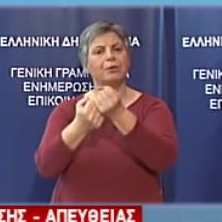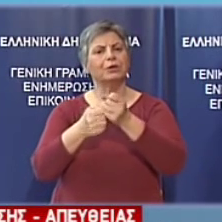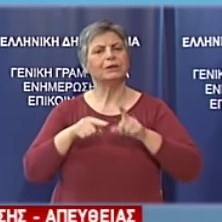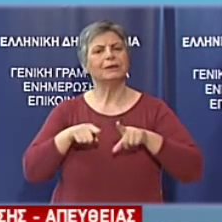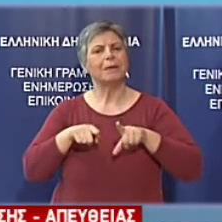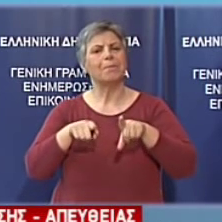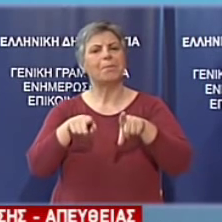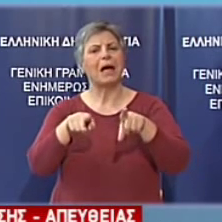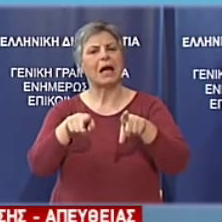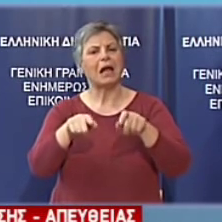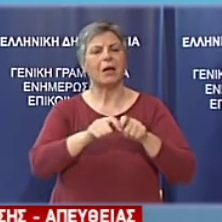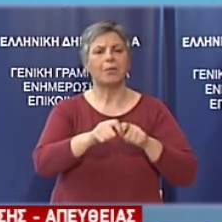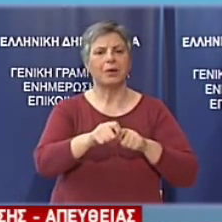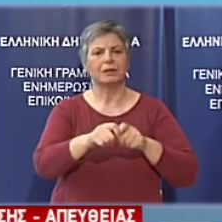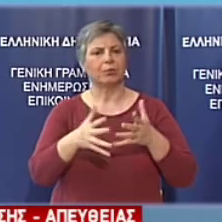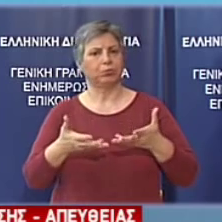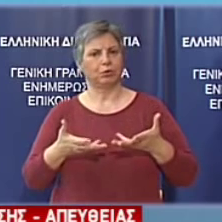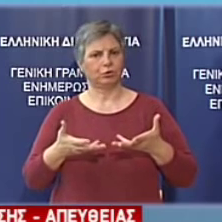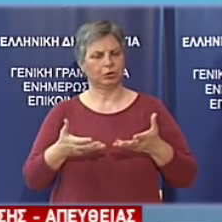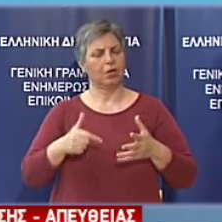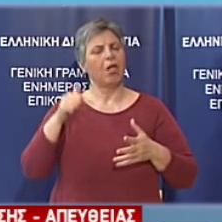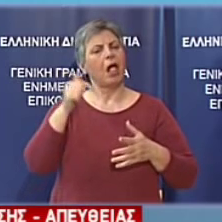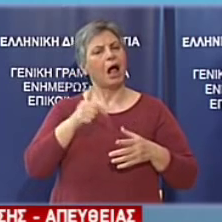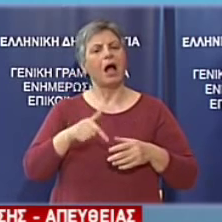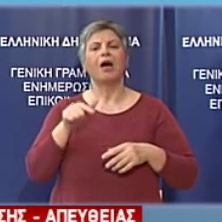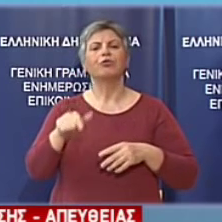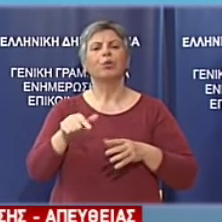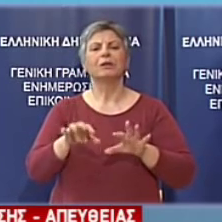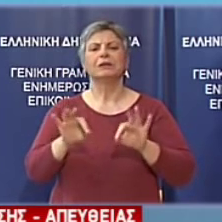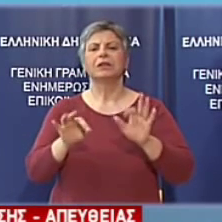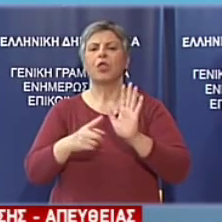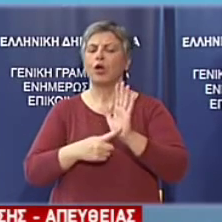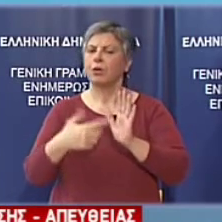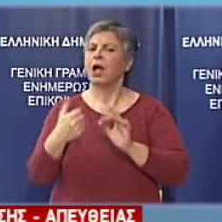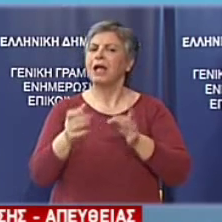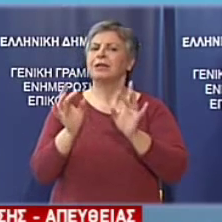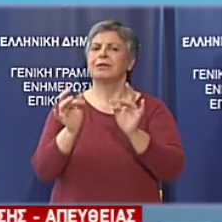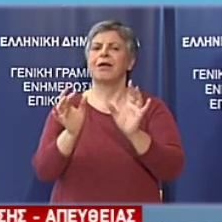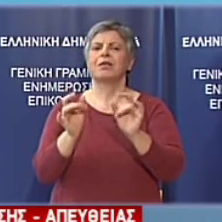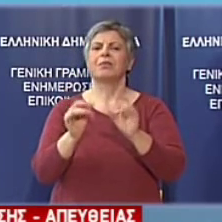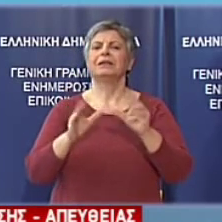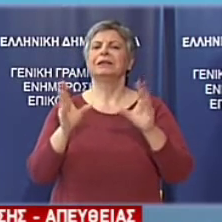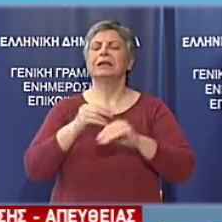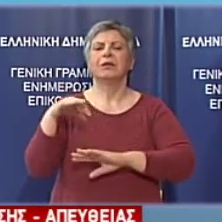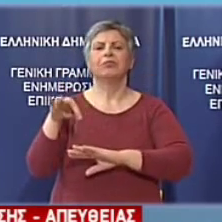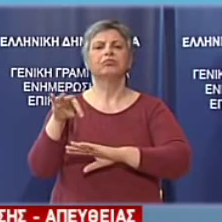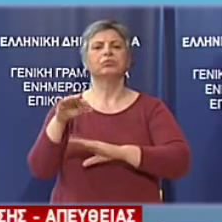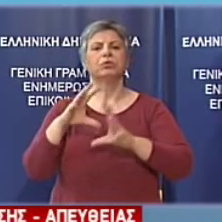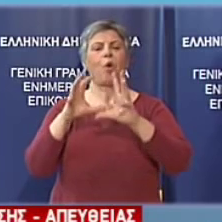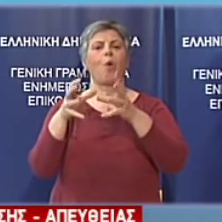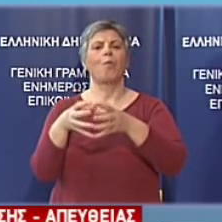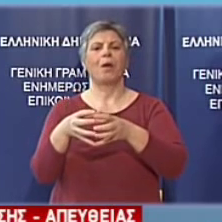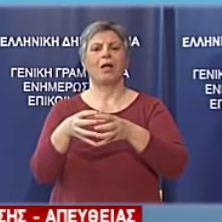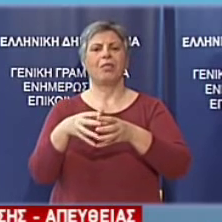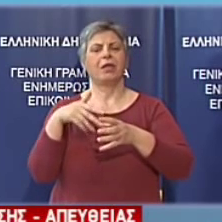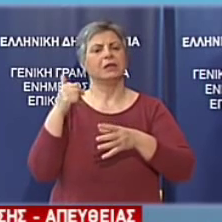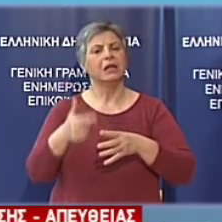περιλαμβάνει εξαιρετικά σημαντικές ρυθμίσεις για πολλές αδύναμες κατηγορίες συμπολιτών μας και προωθεί λύσεις σε σοβαρά